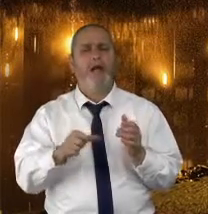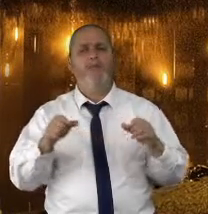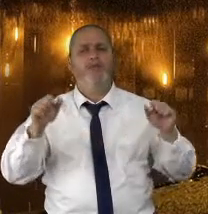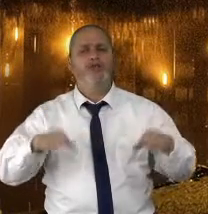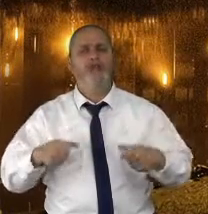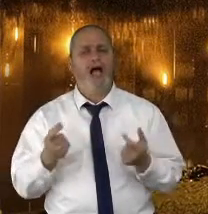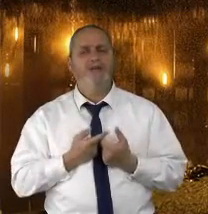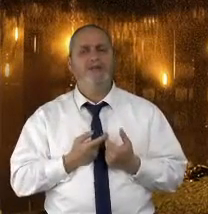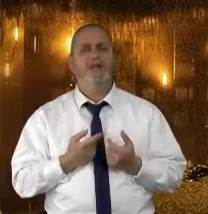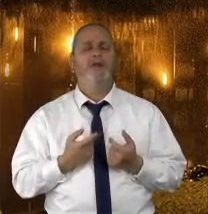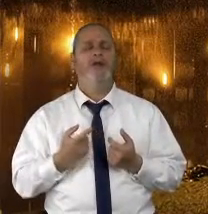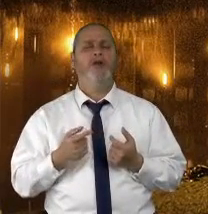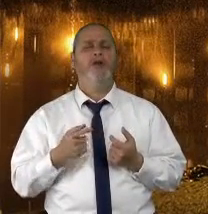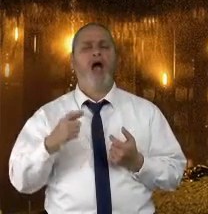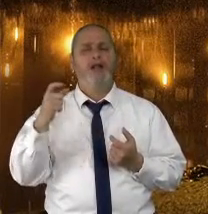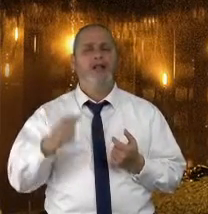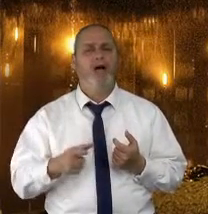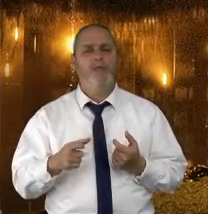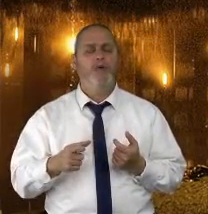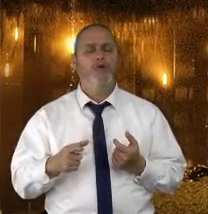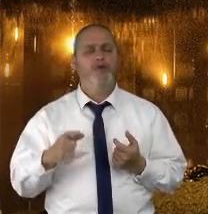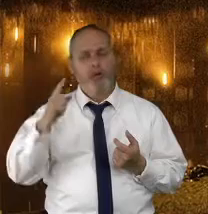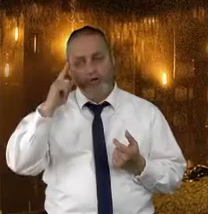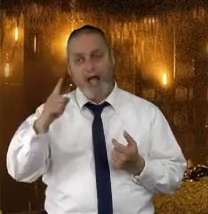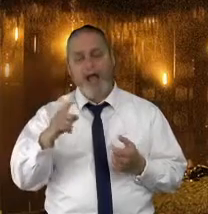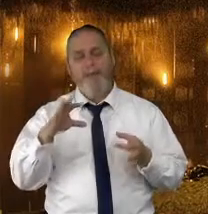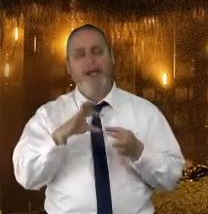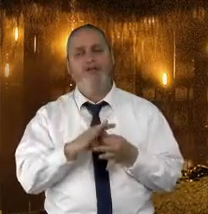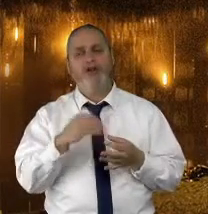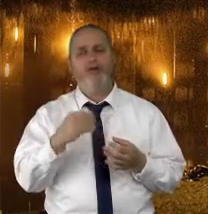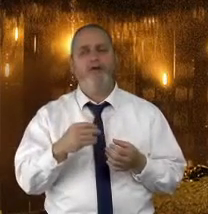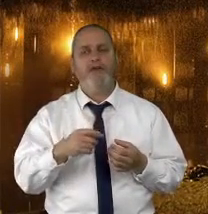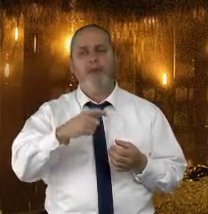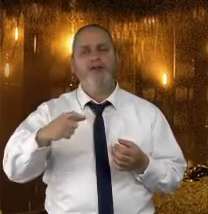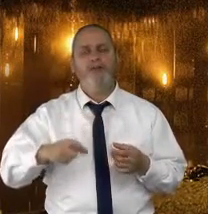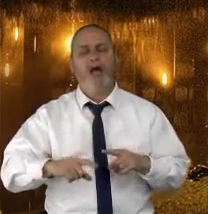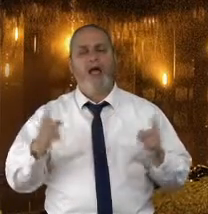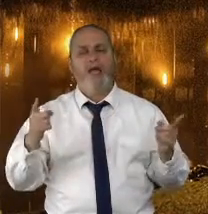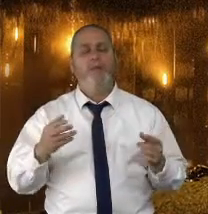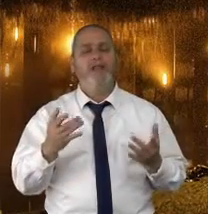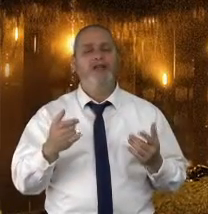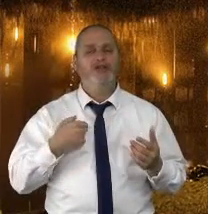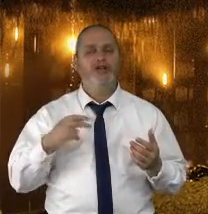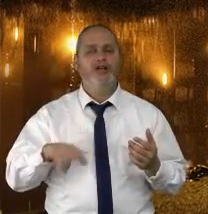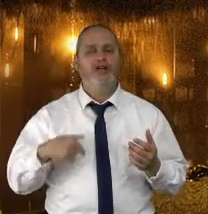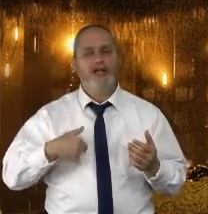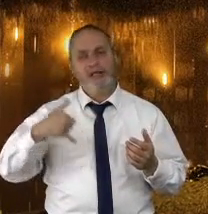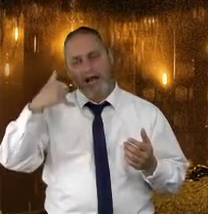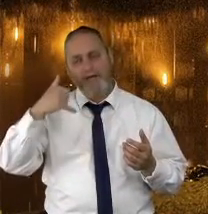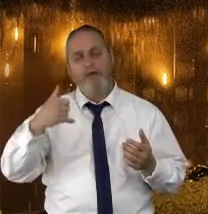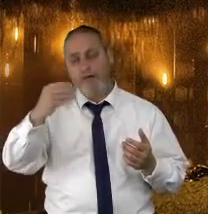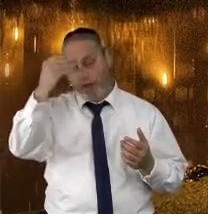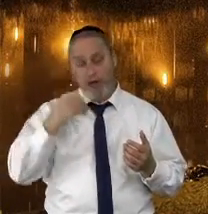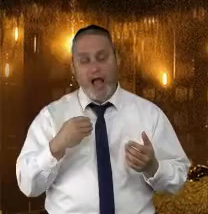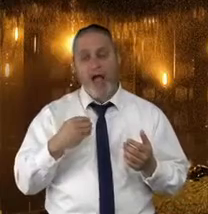להיות אדם משליטה עצמית, להיות אדם שיודע לתקשר טוב עם אנשים אחרים. כי ברגע שיש לי טלפון היד וכל